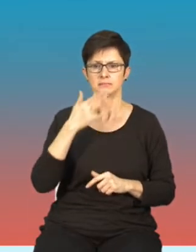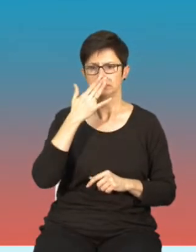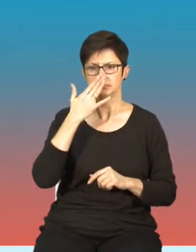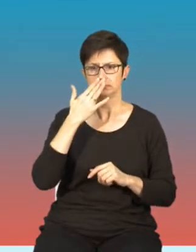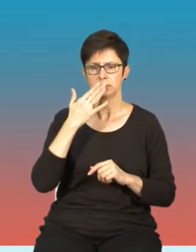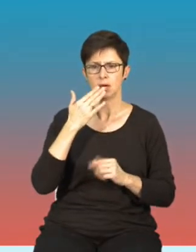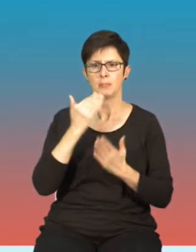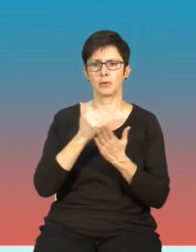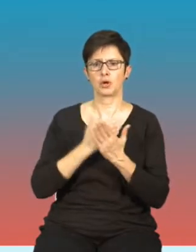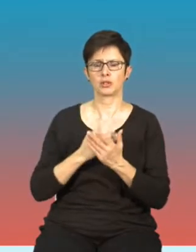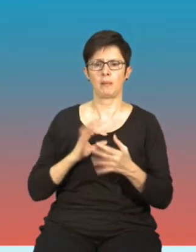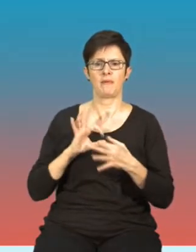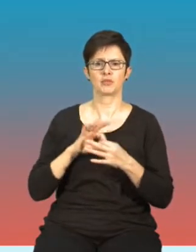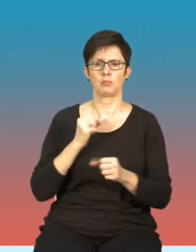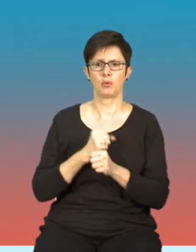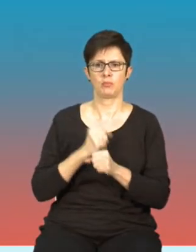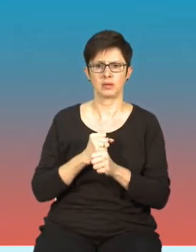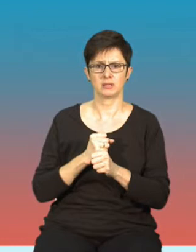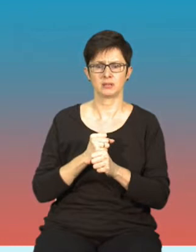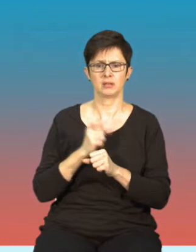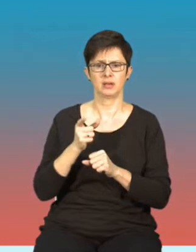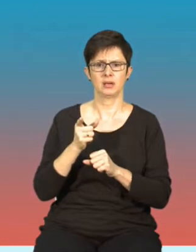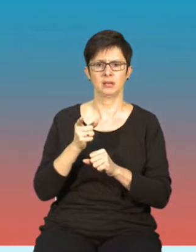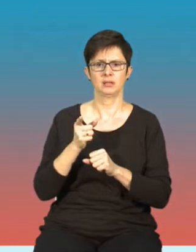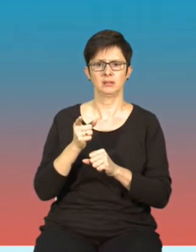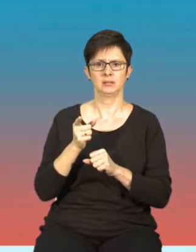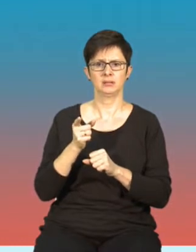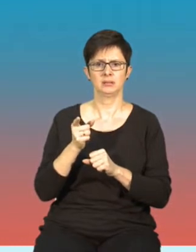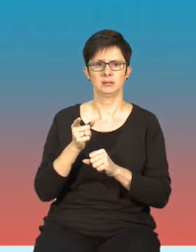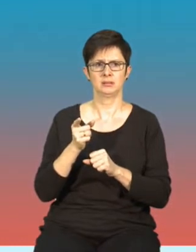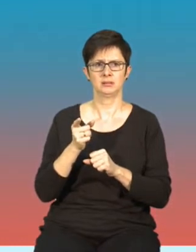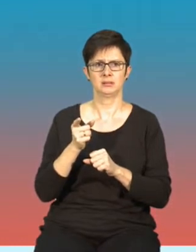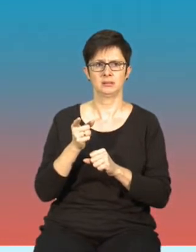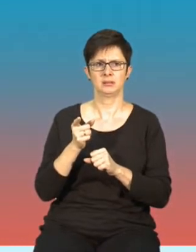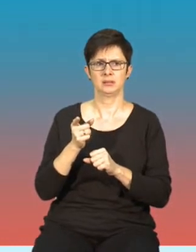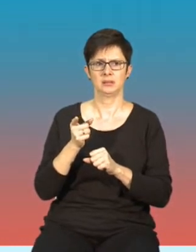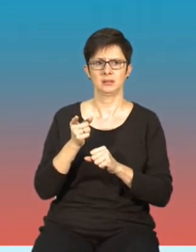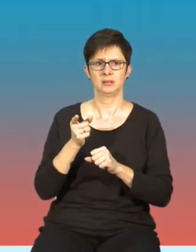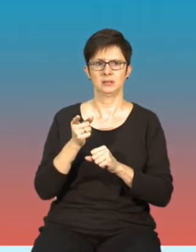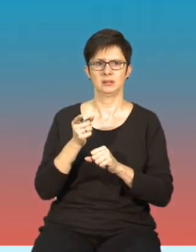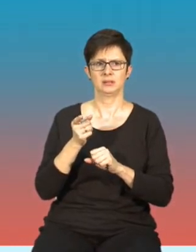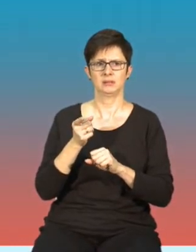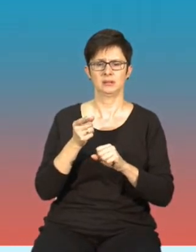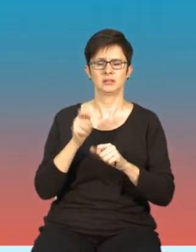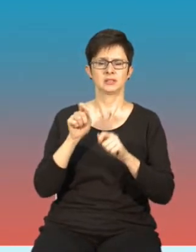współpracy z fact-checkerami. Jak Państwo widzicie,